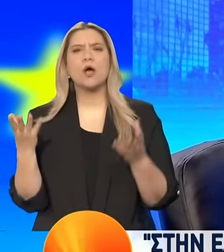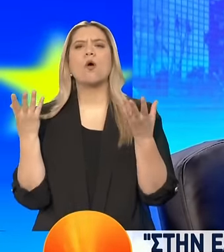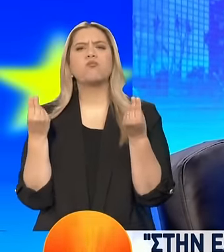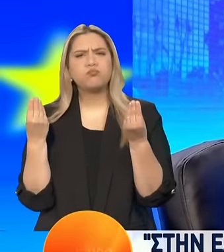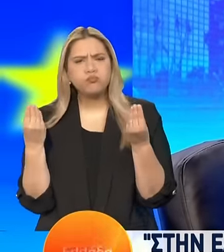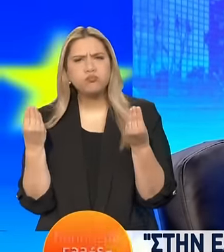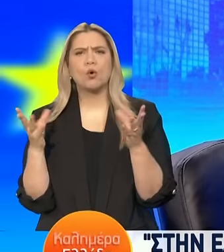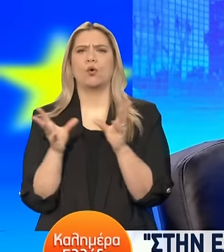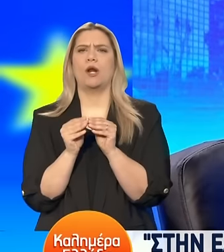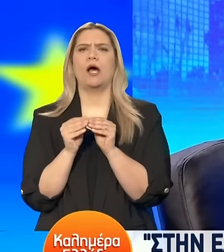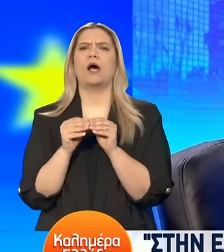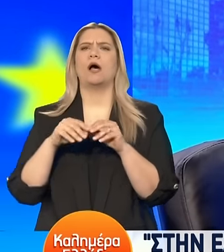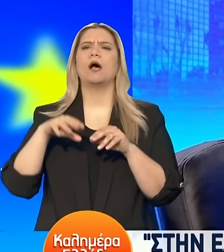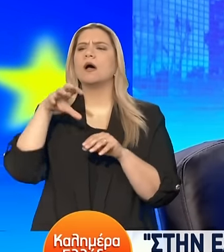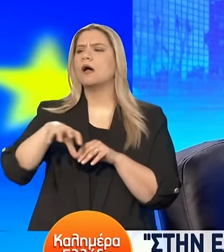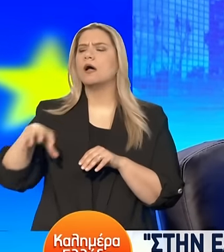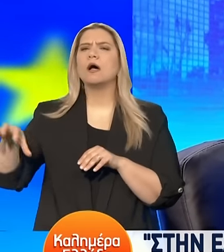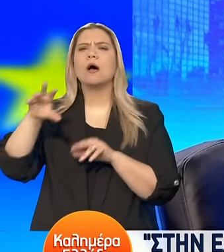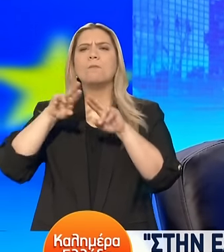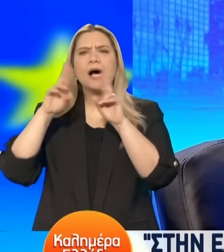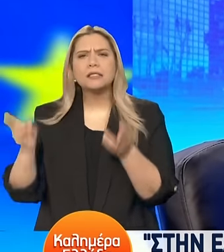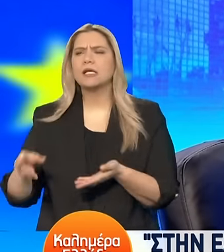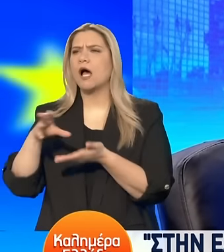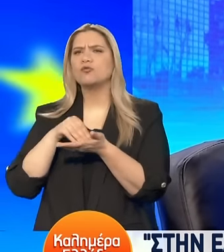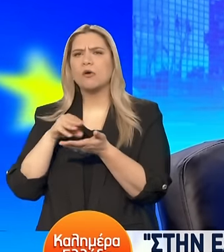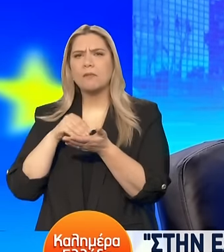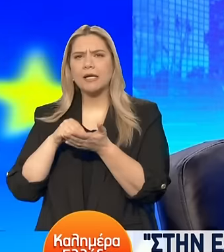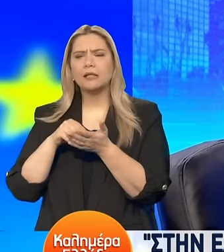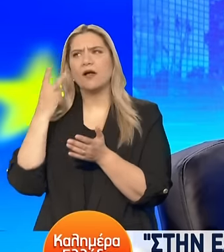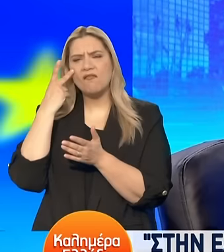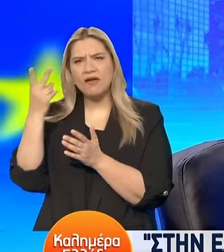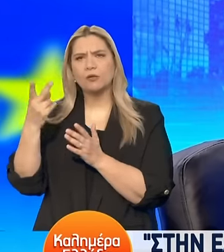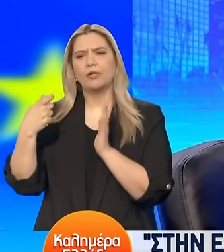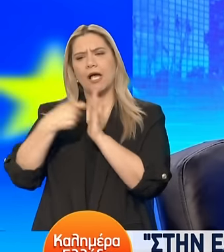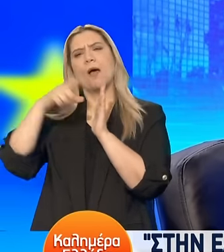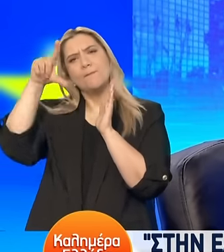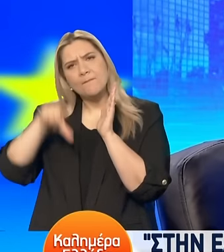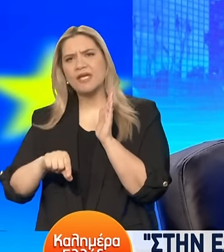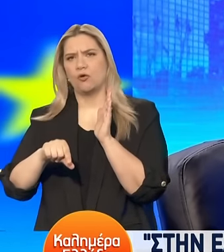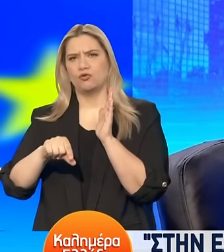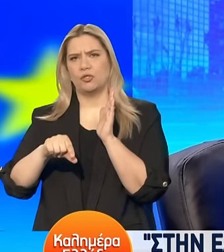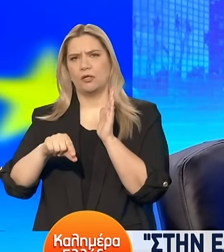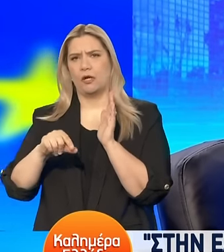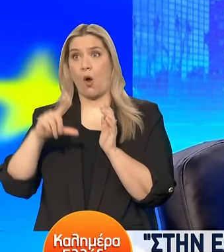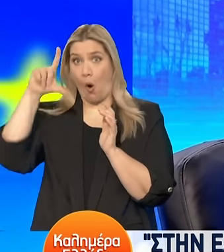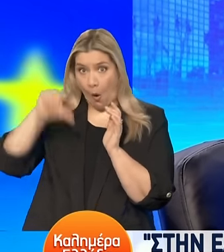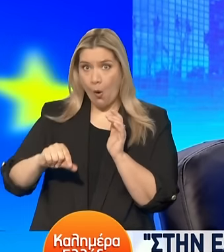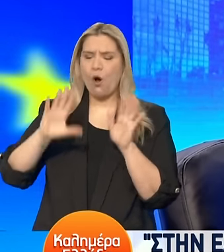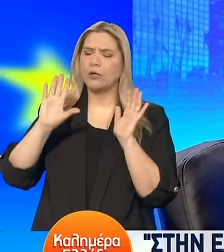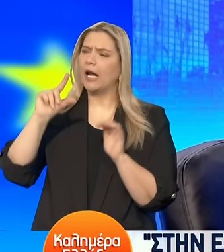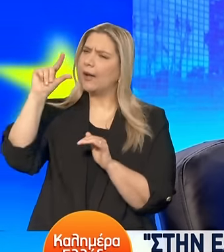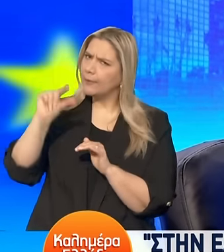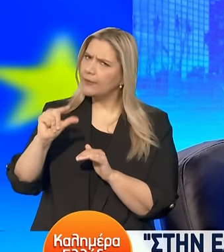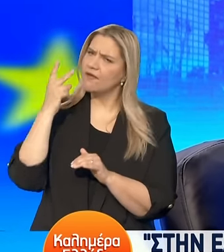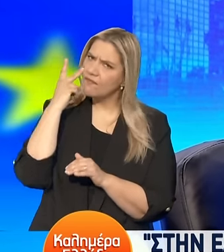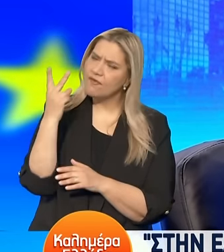προϊόντα αρχίσει να βλέπουμε κάποιες μειώσεις τιμών. Μπορεί να μην είναι σημαντικές, αλλά αρχίζουμε να τις βλέπουμε. Και επίσης αφορά και